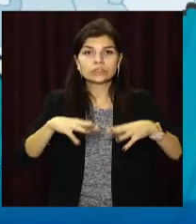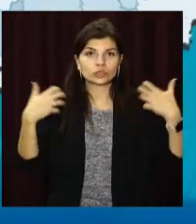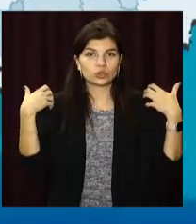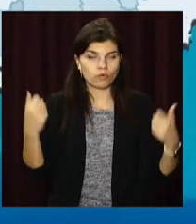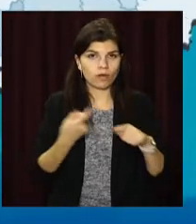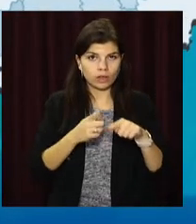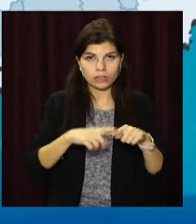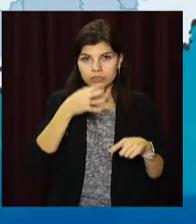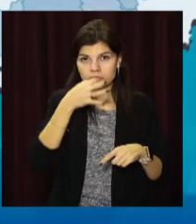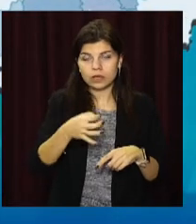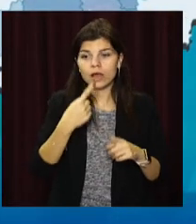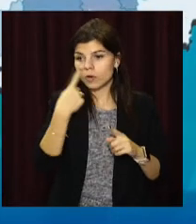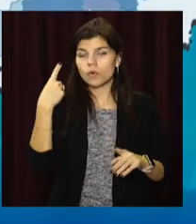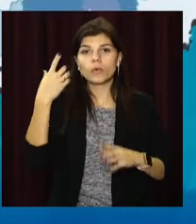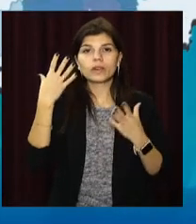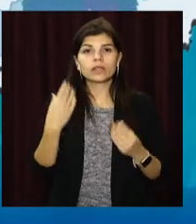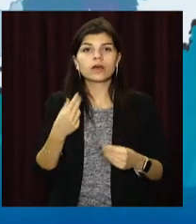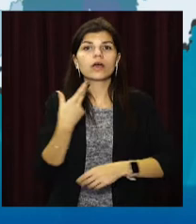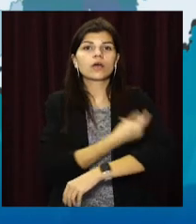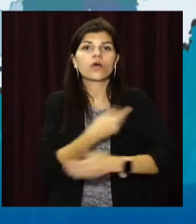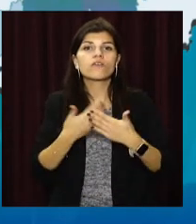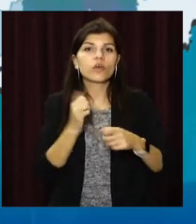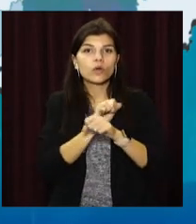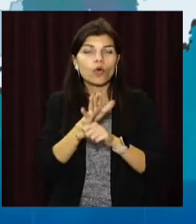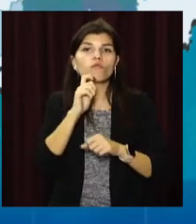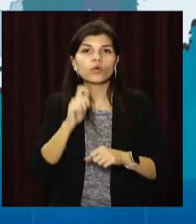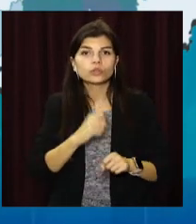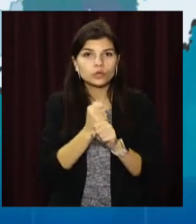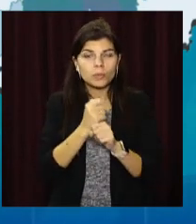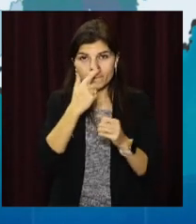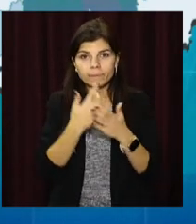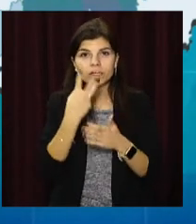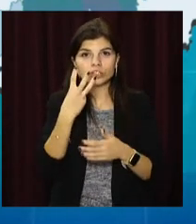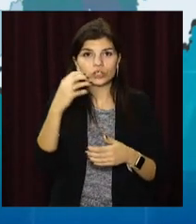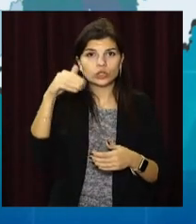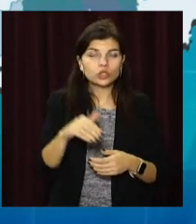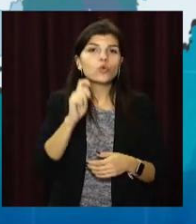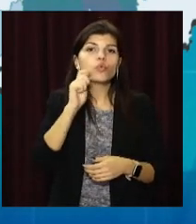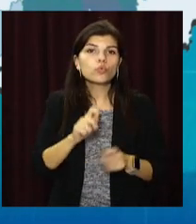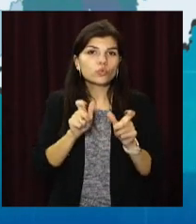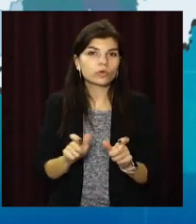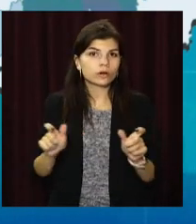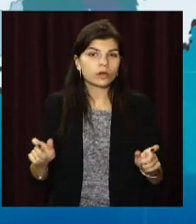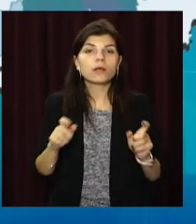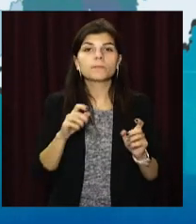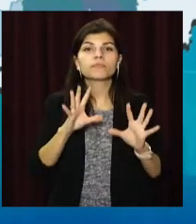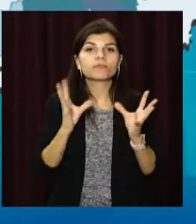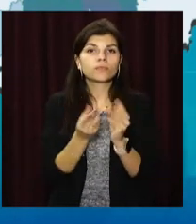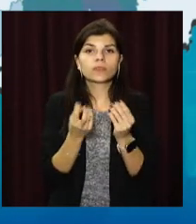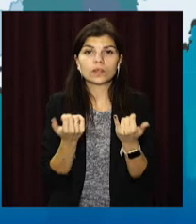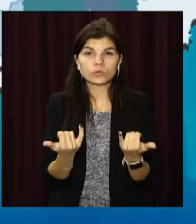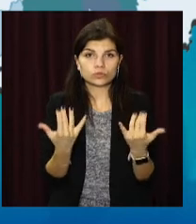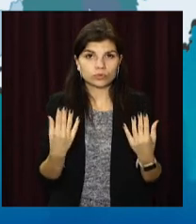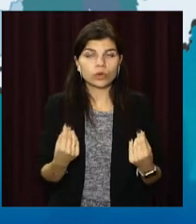охорони здоров'я. За минулий день щеплення від коронавірусу в країні зробили майже 300 тисяч українців. Загалом на сьогодні